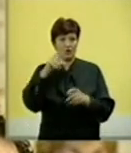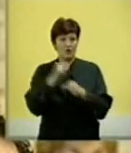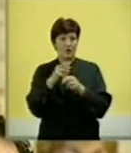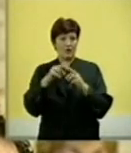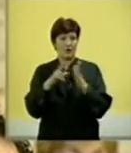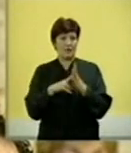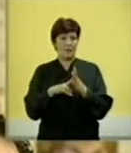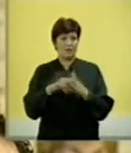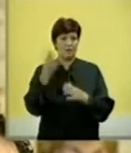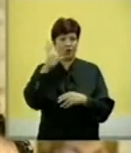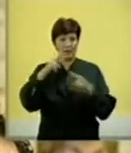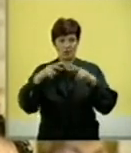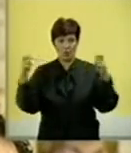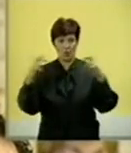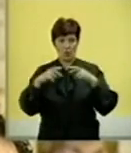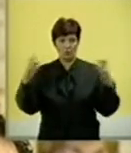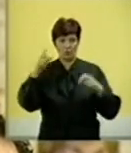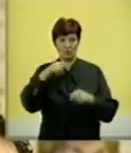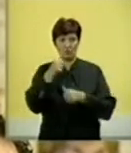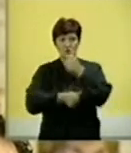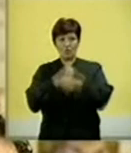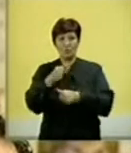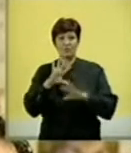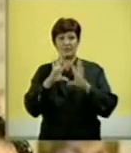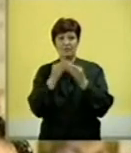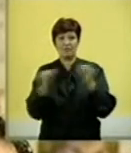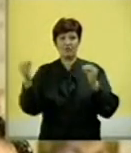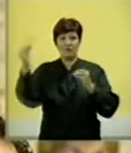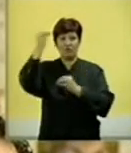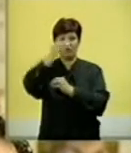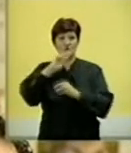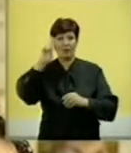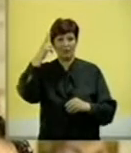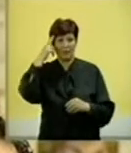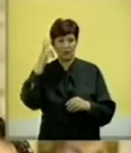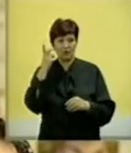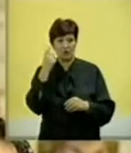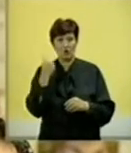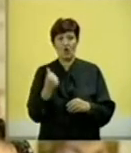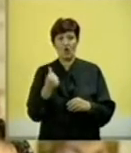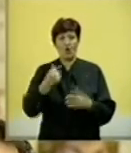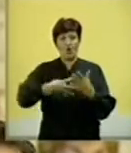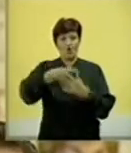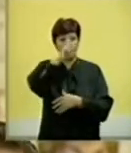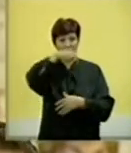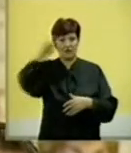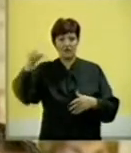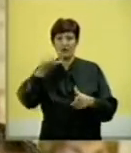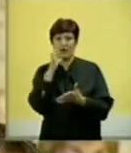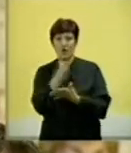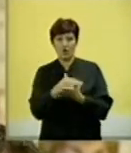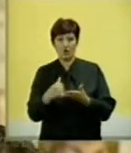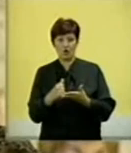organa pokrajinskog obucmana, jel iz godine u godinu on je sve više i više prepoznat od građana i